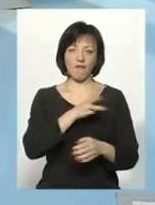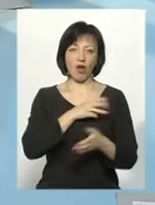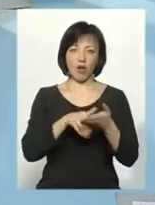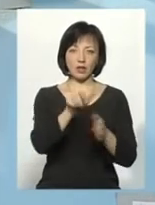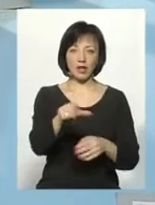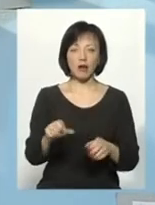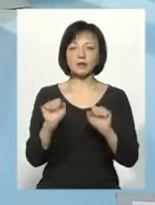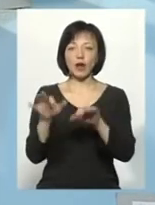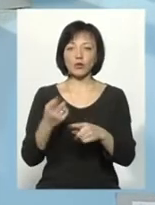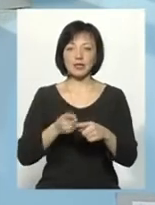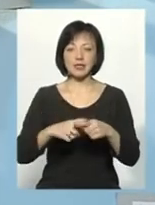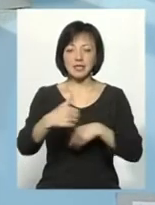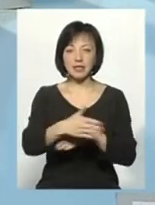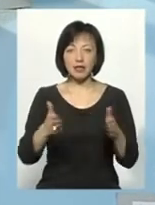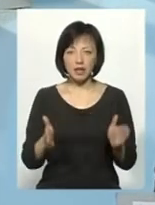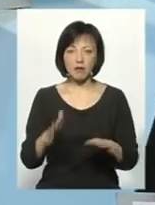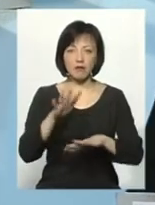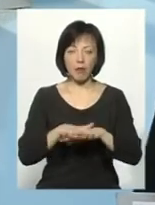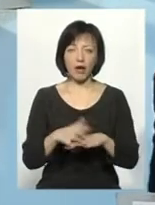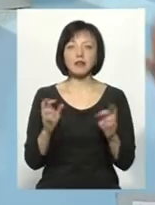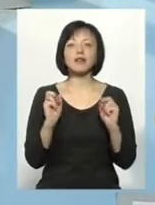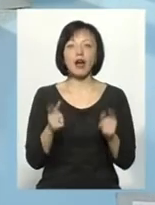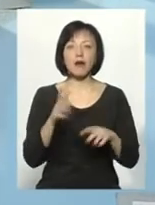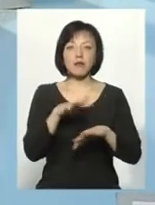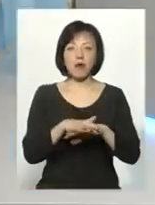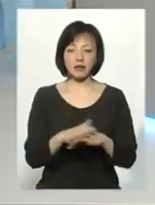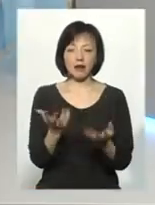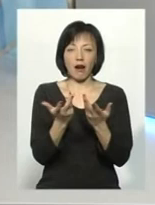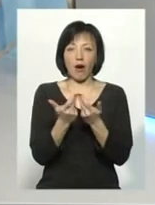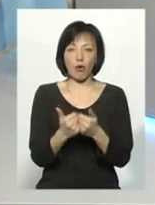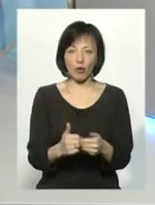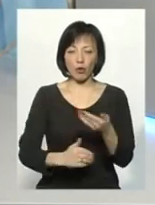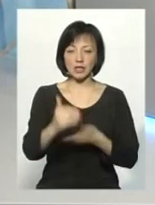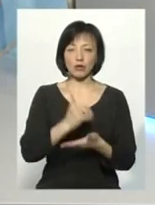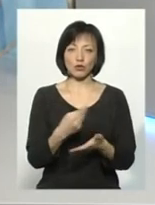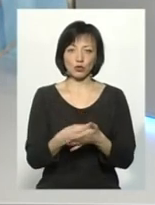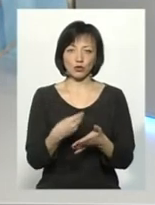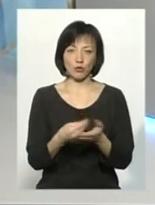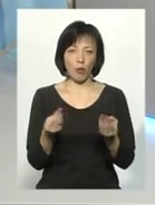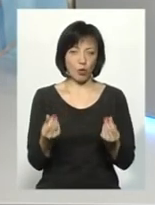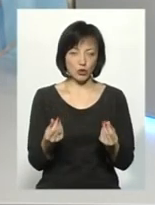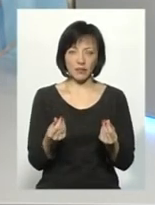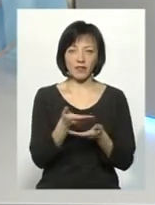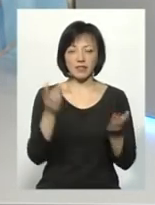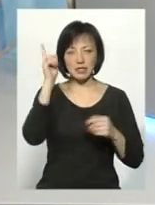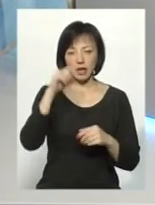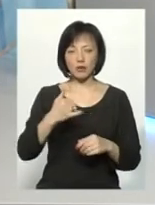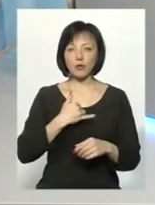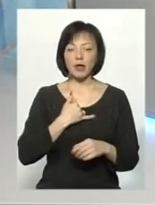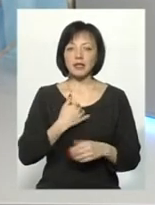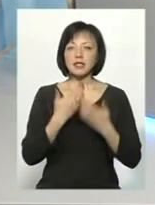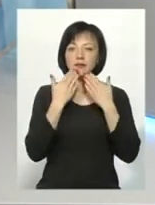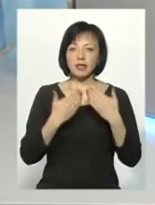як вони потім здають ці скриньки в банк, яким чином банк рахує остаточну суму коштів. Ви знаєте, до мене іноді